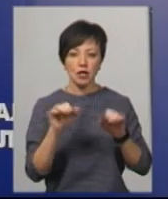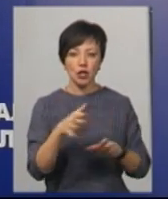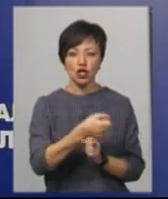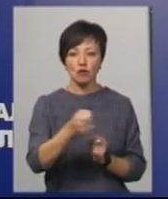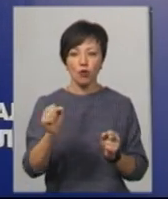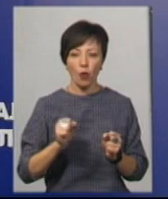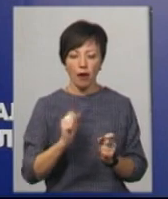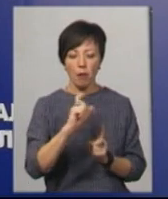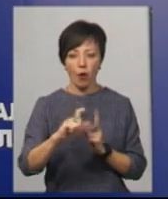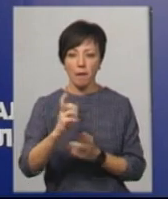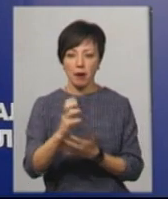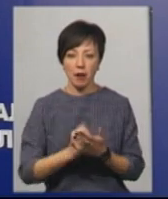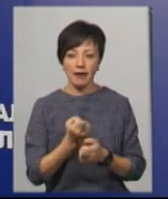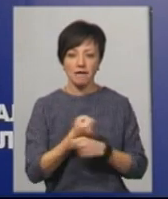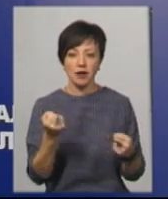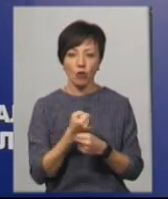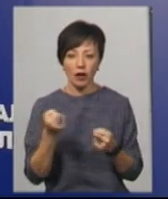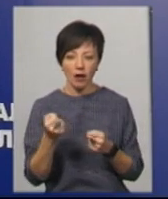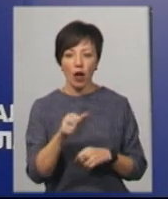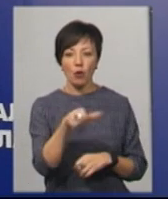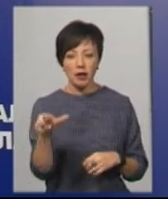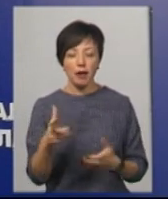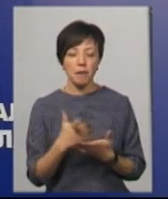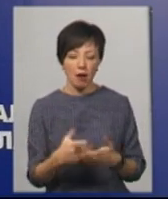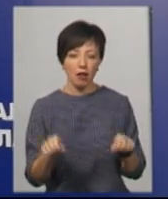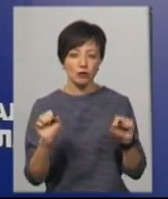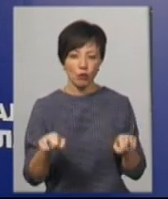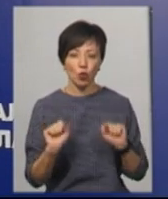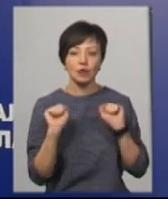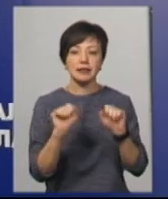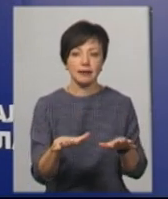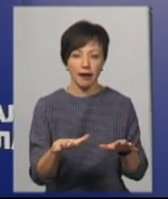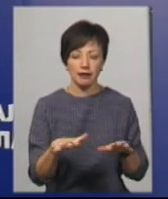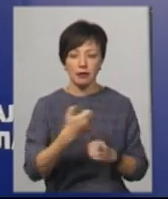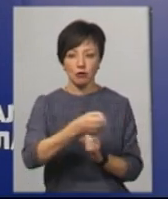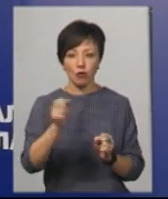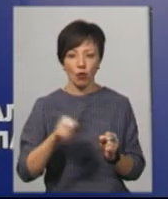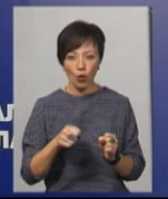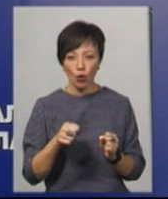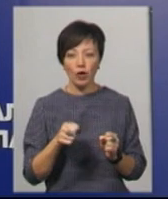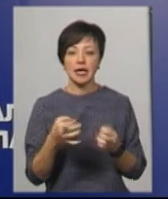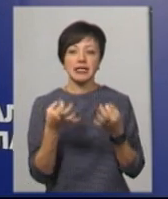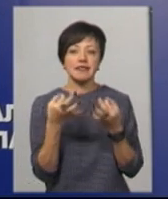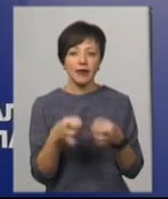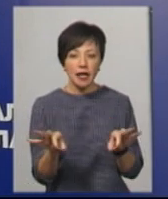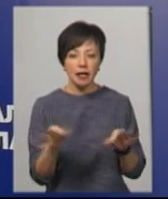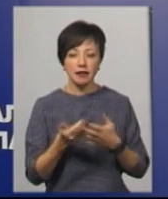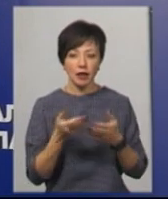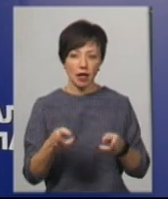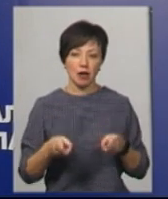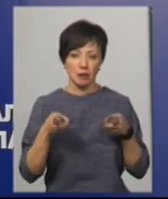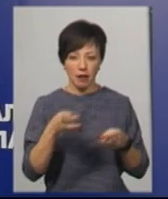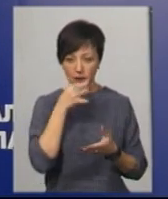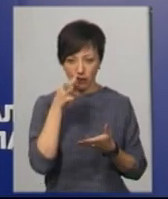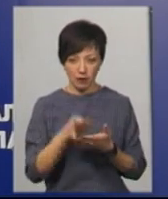боєприпасів та вибухівки. Громадяни мали змогу здати зброю, при цьому звільнитися від кримінальної